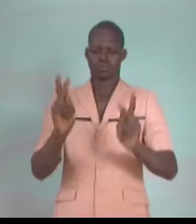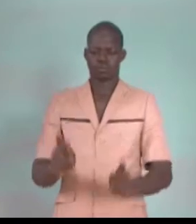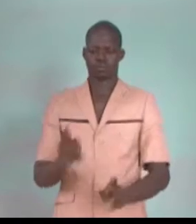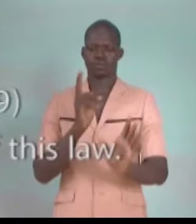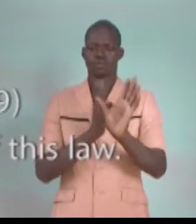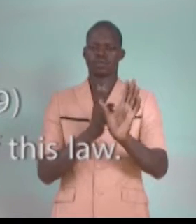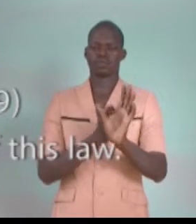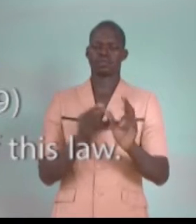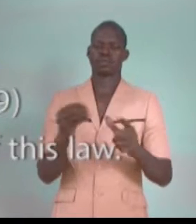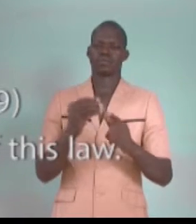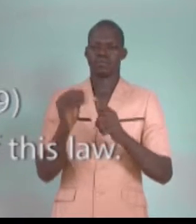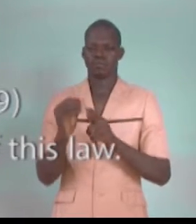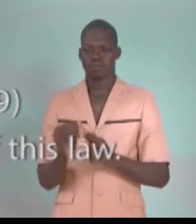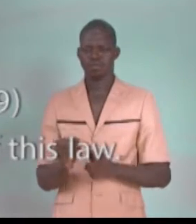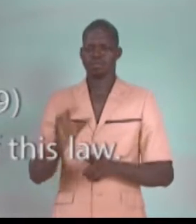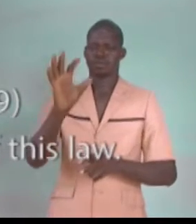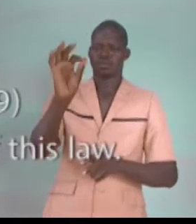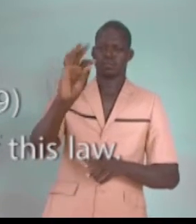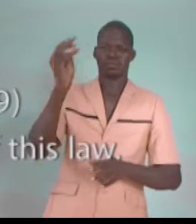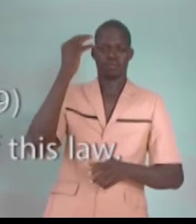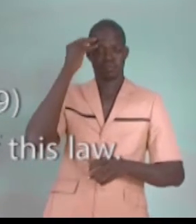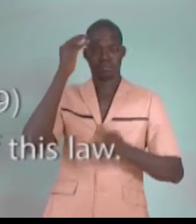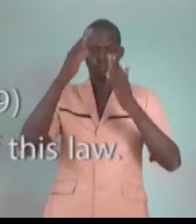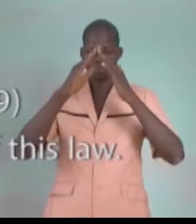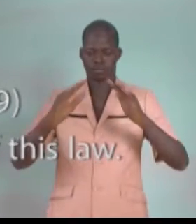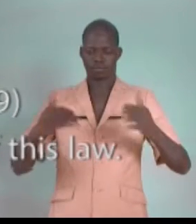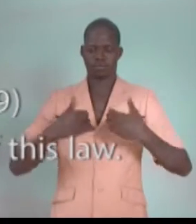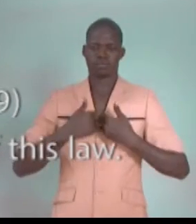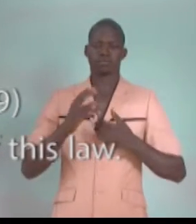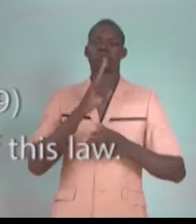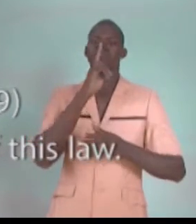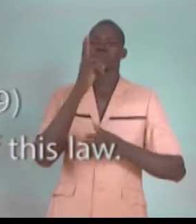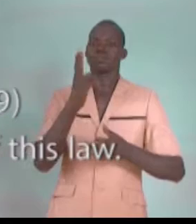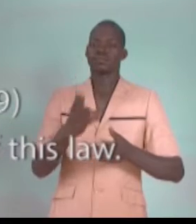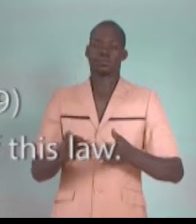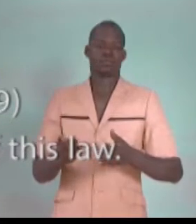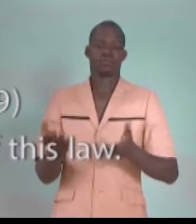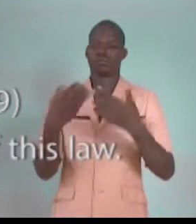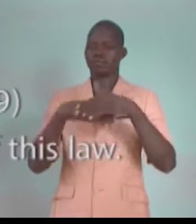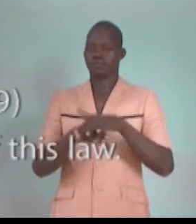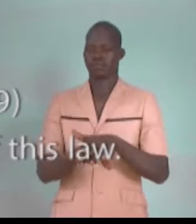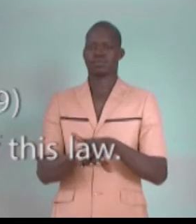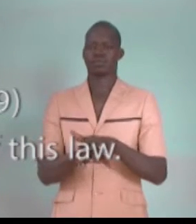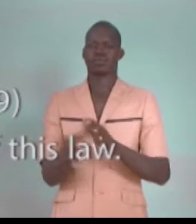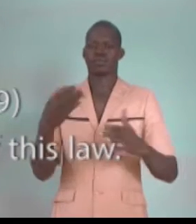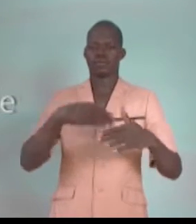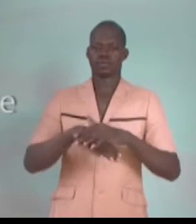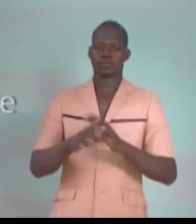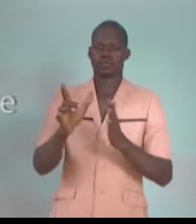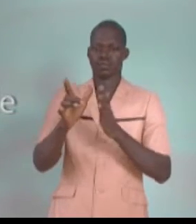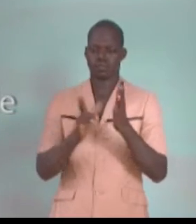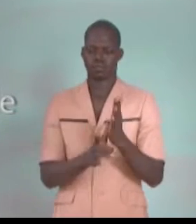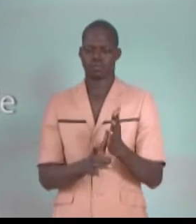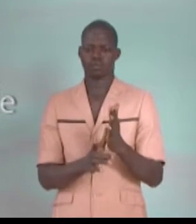personnes handicapées où neuf ministères ont été enrôlés, si je peux dire ainsi, dans cette loi.